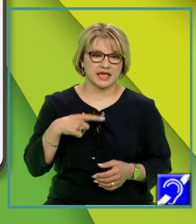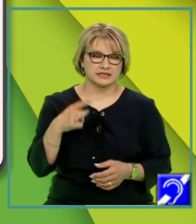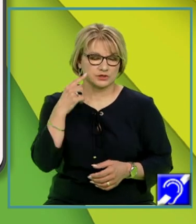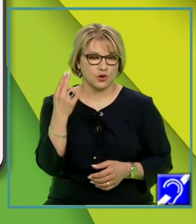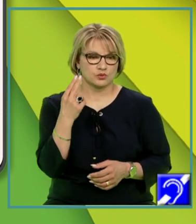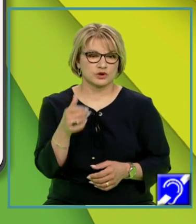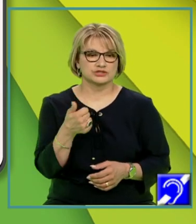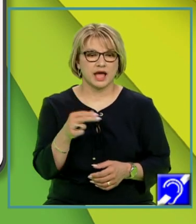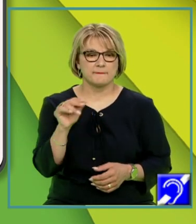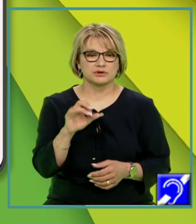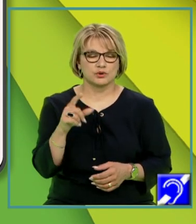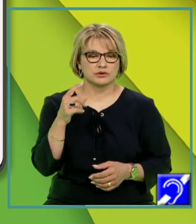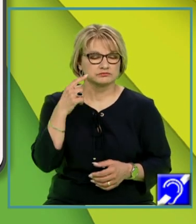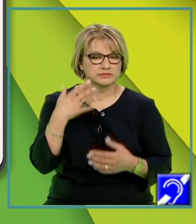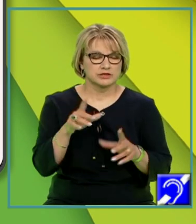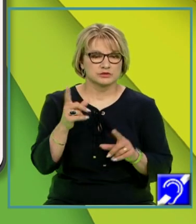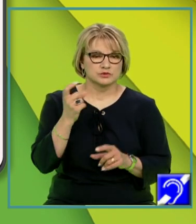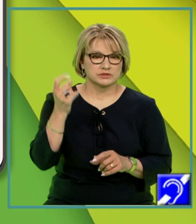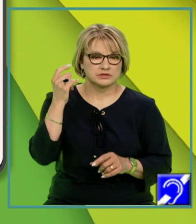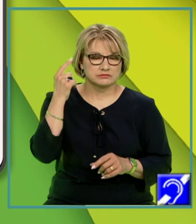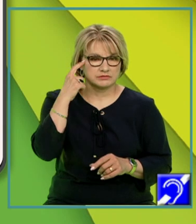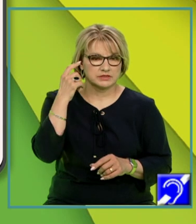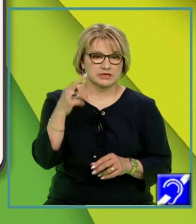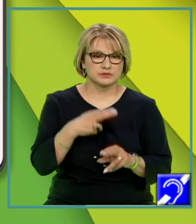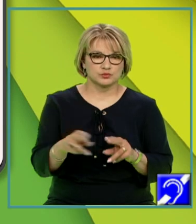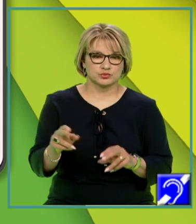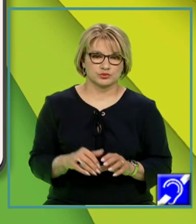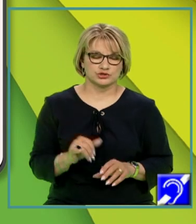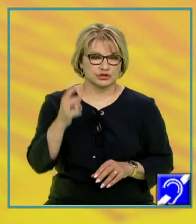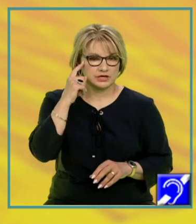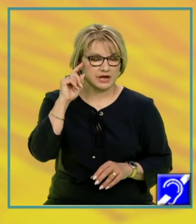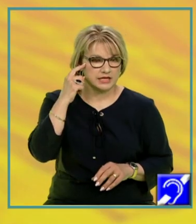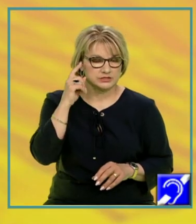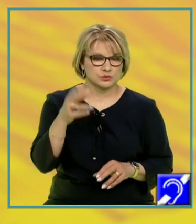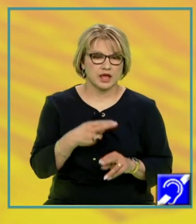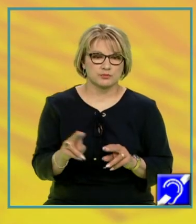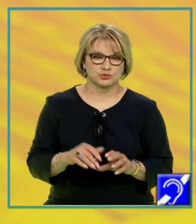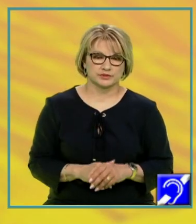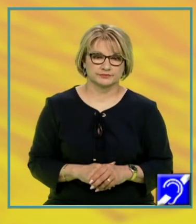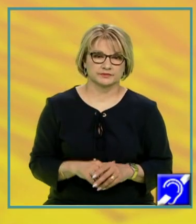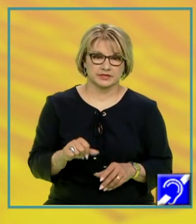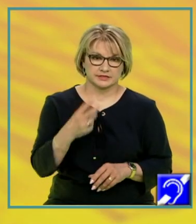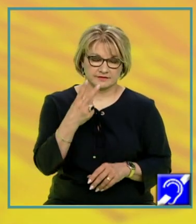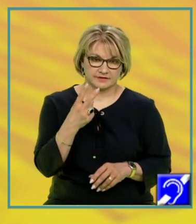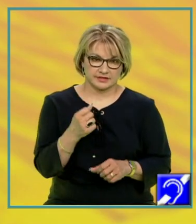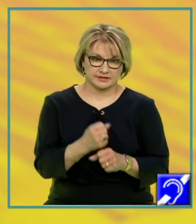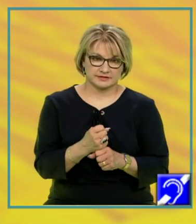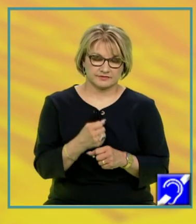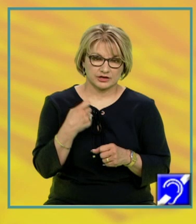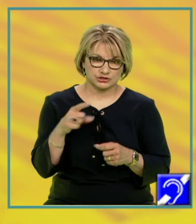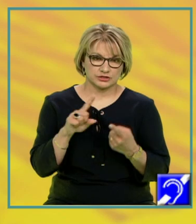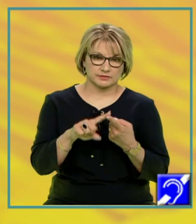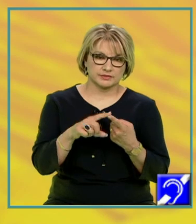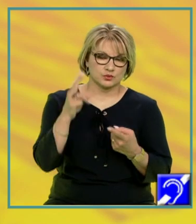priorii, izvorâtă din intelectul pur și din rațiunea pură. Aici vedem destul de clar Kant face distinția între cunoașterea